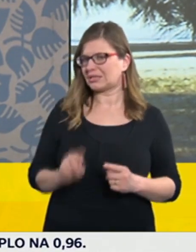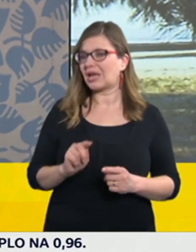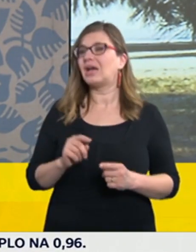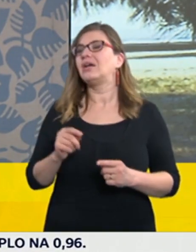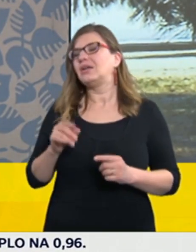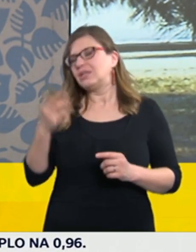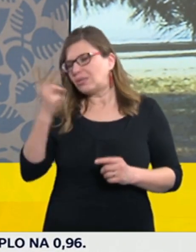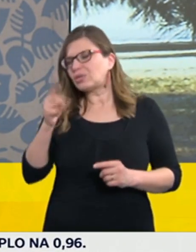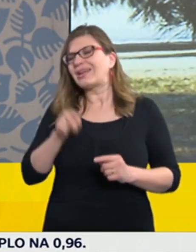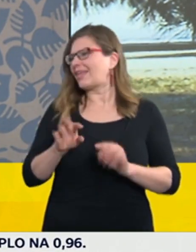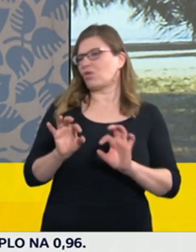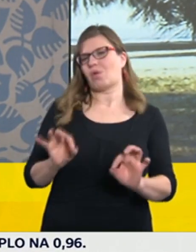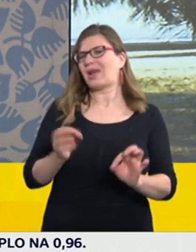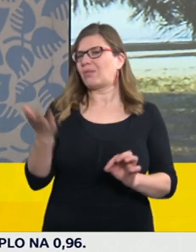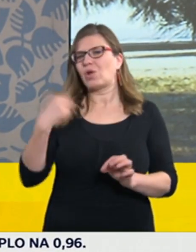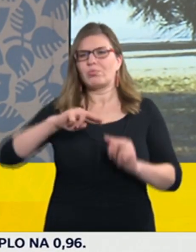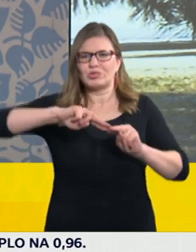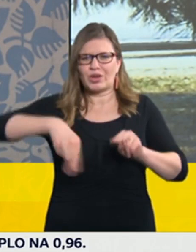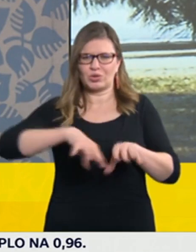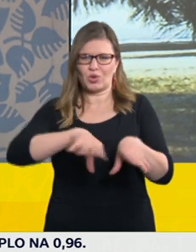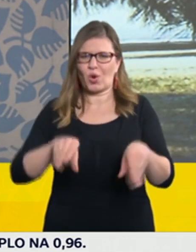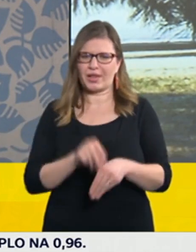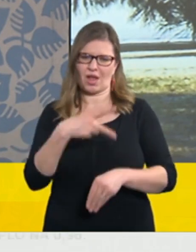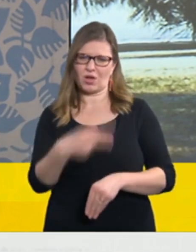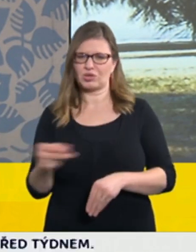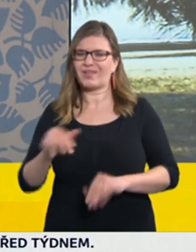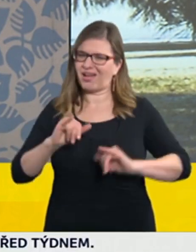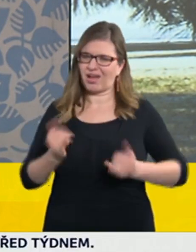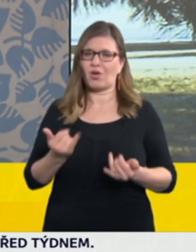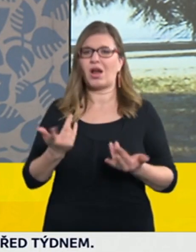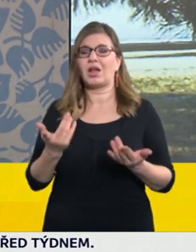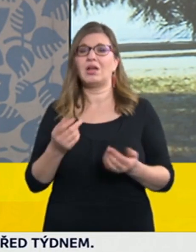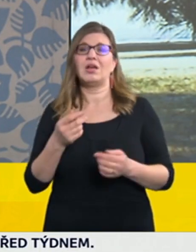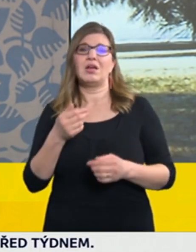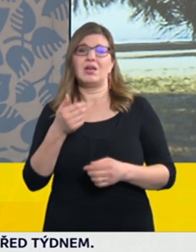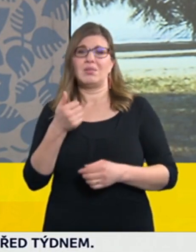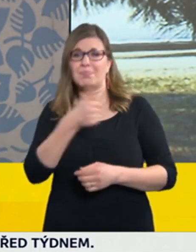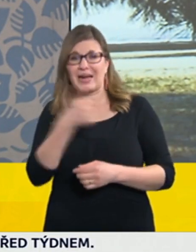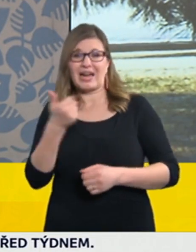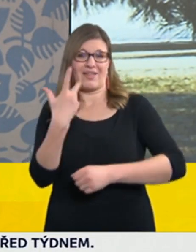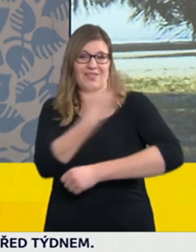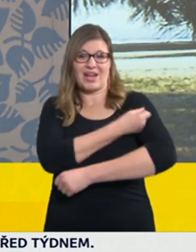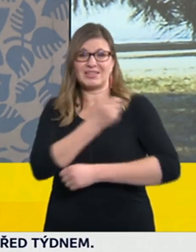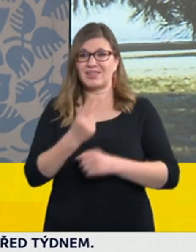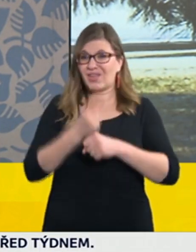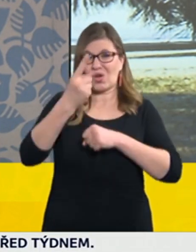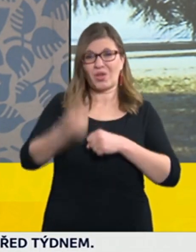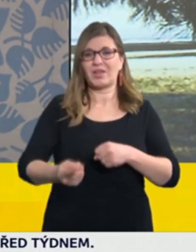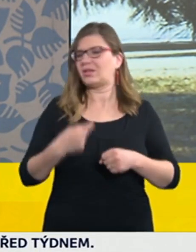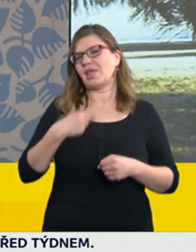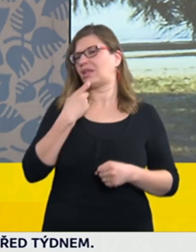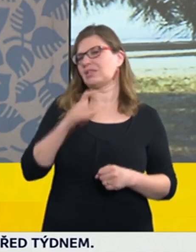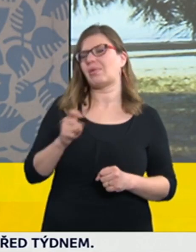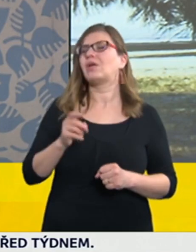vlastně ta první dávka byla vyhozena v Niveč, takže dostanou tito lidé i druhou dávku, aby bylo očkování